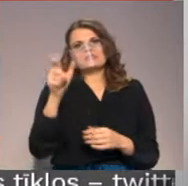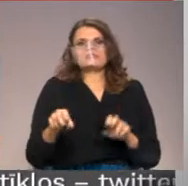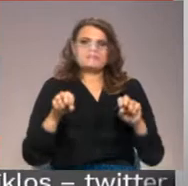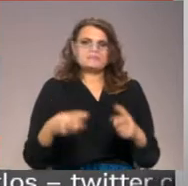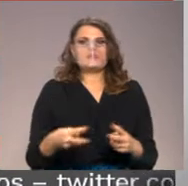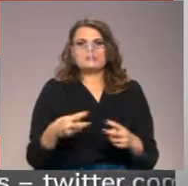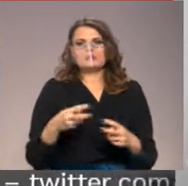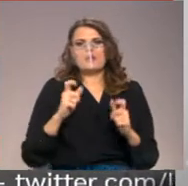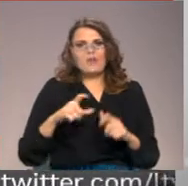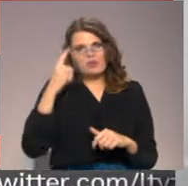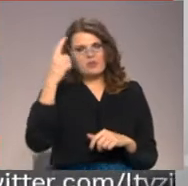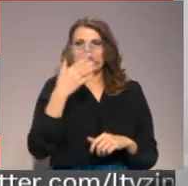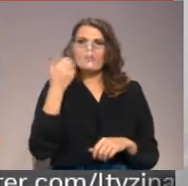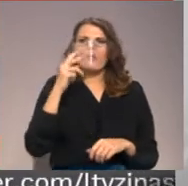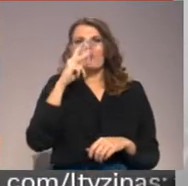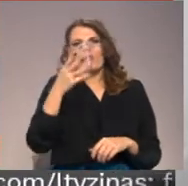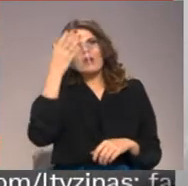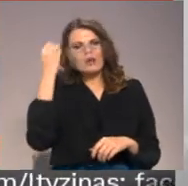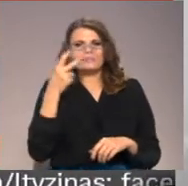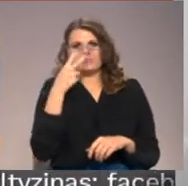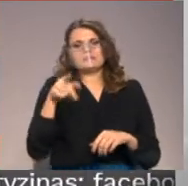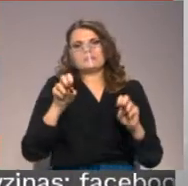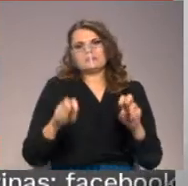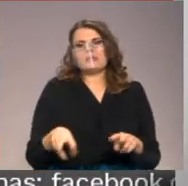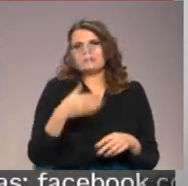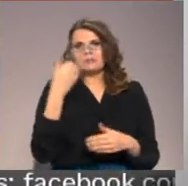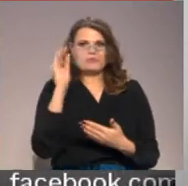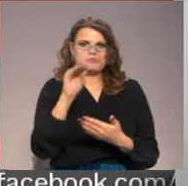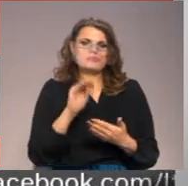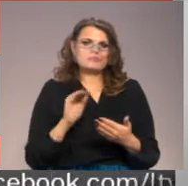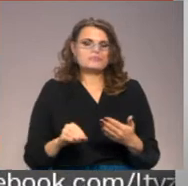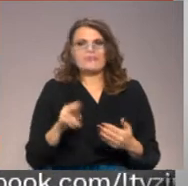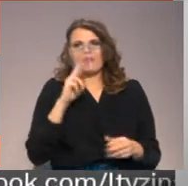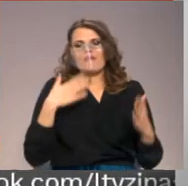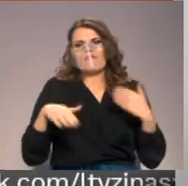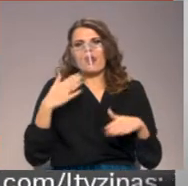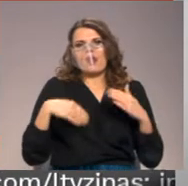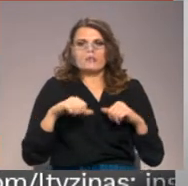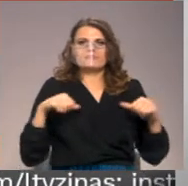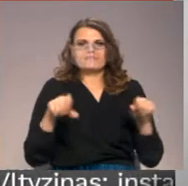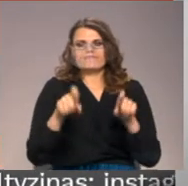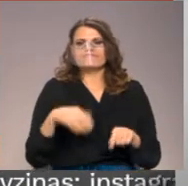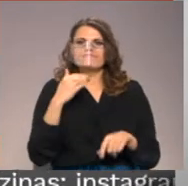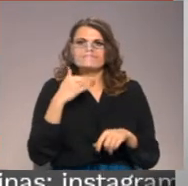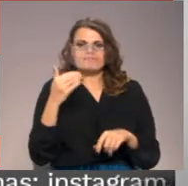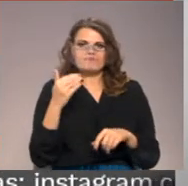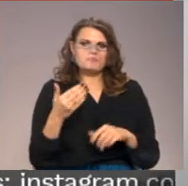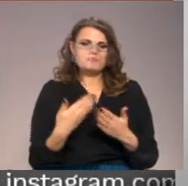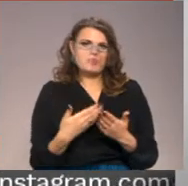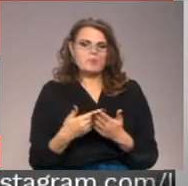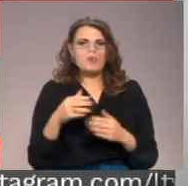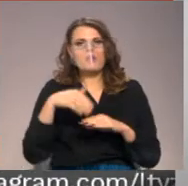nolaidība. Tā ir vienkārši ļaunprātība no cilvēkiem, kas šīs pasas nav aizpildījuši un nevēlēt pēc šo pašizolāciju, vienkārši daudz